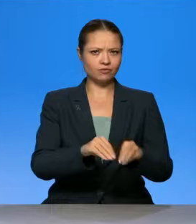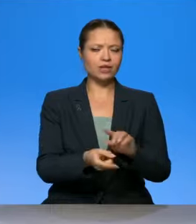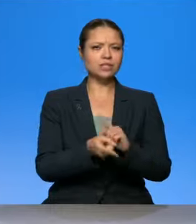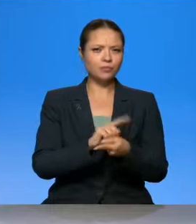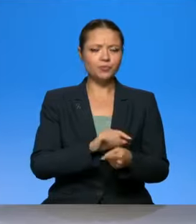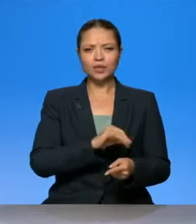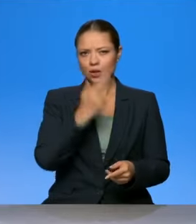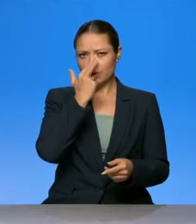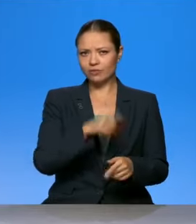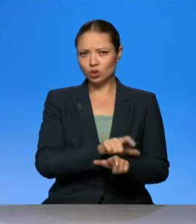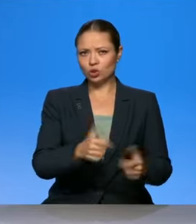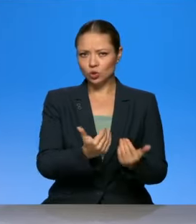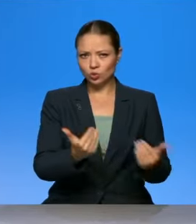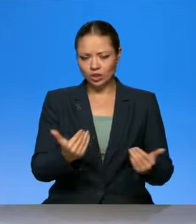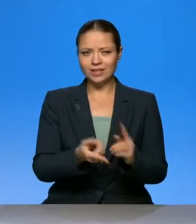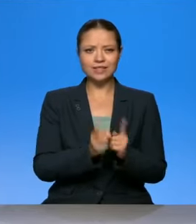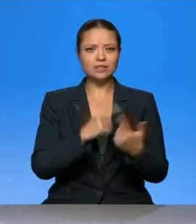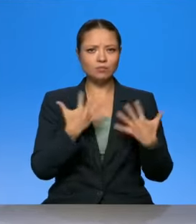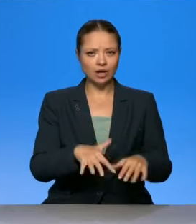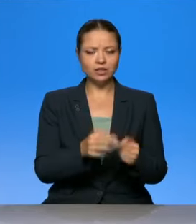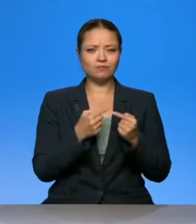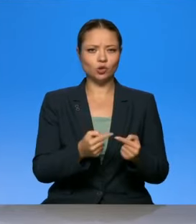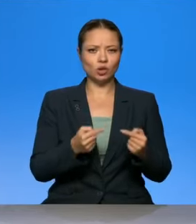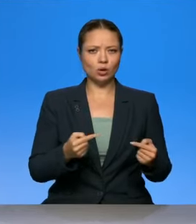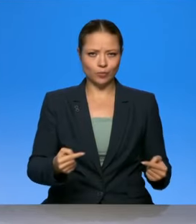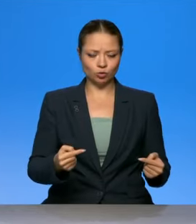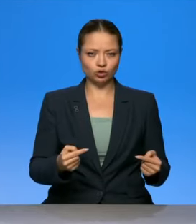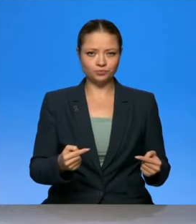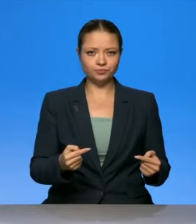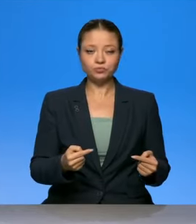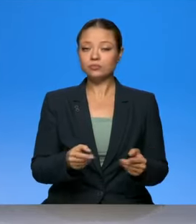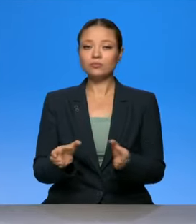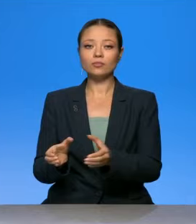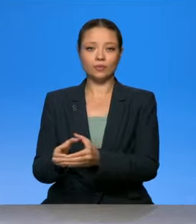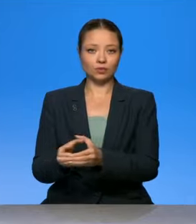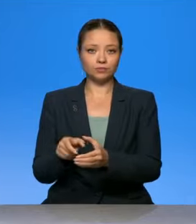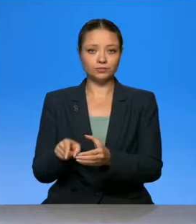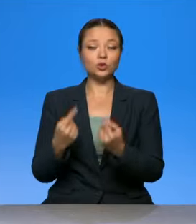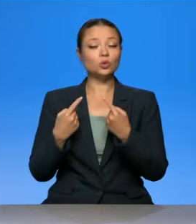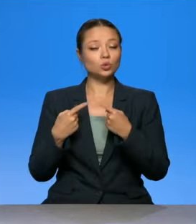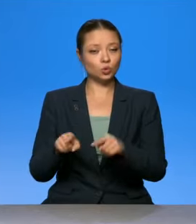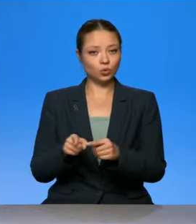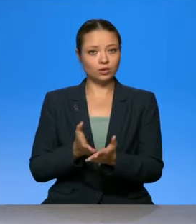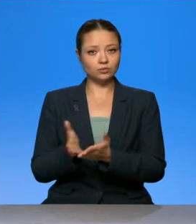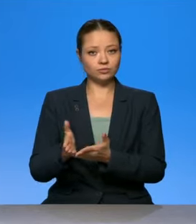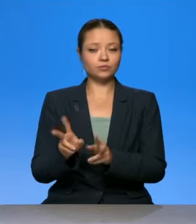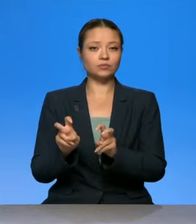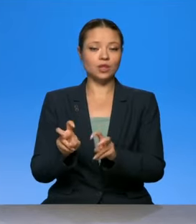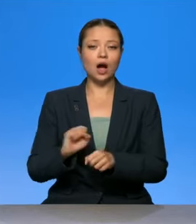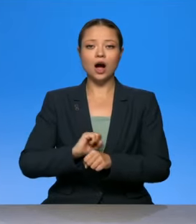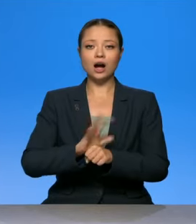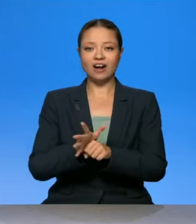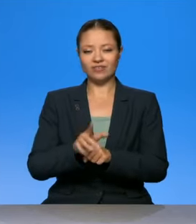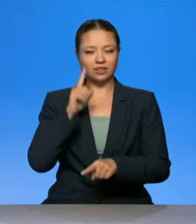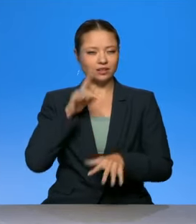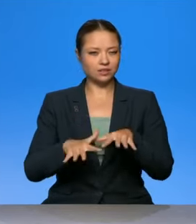людей кардинально изменятся и все такое прочее и так далее. Была другая ветка так называемых ковида-скептиков, вот ваш